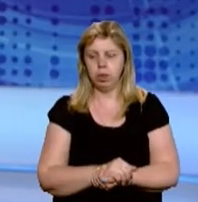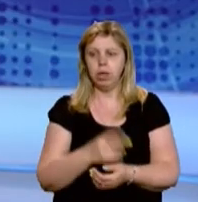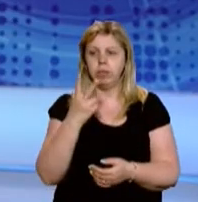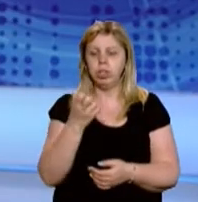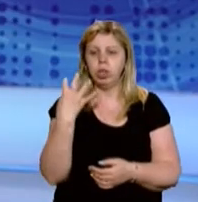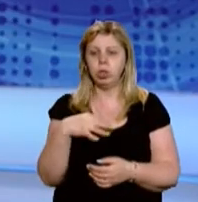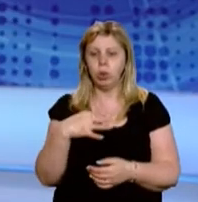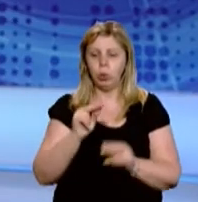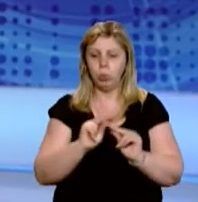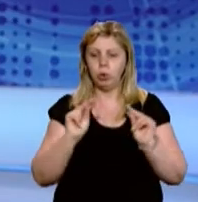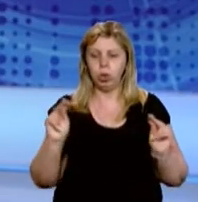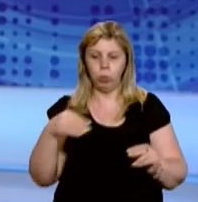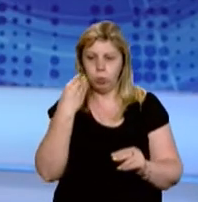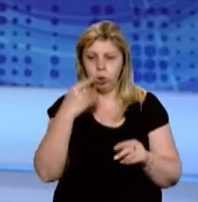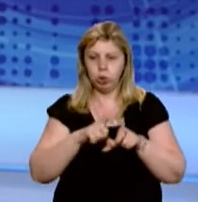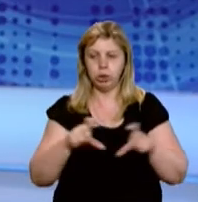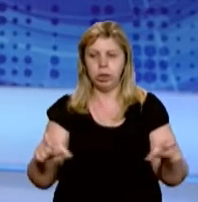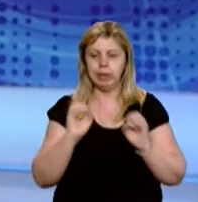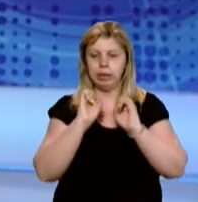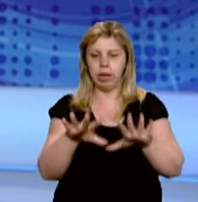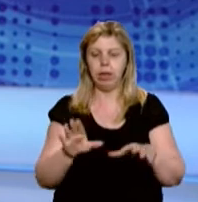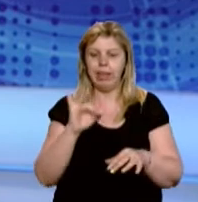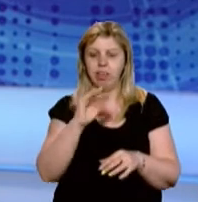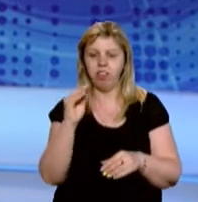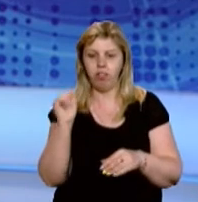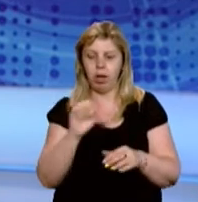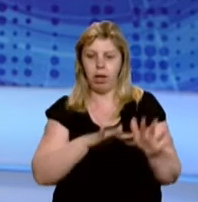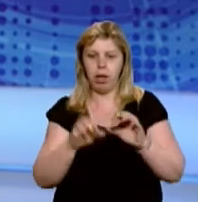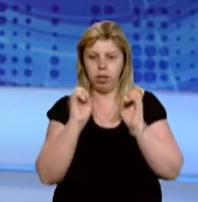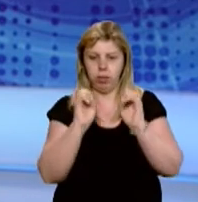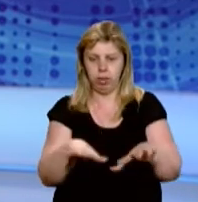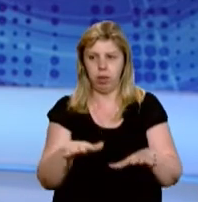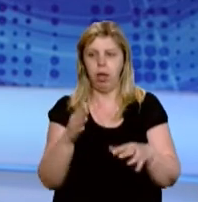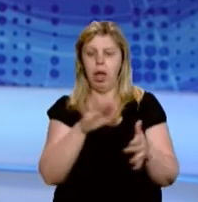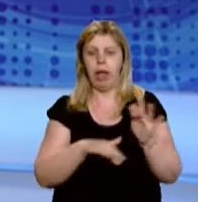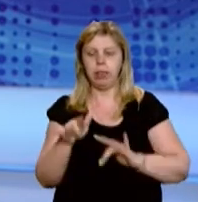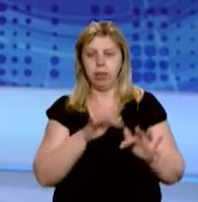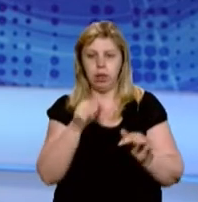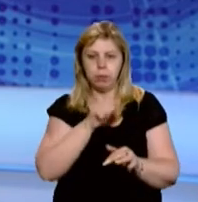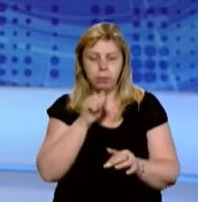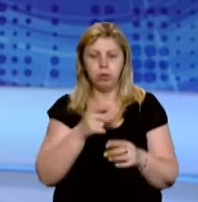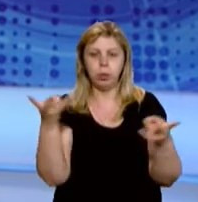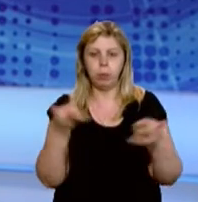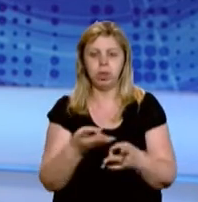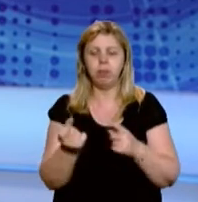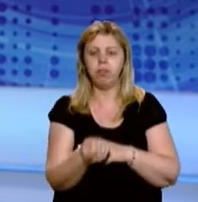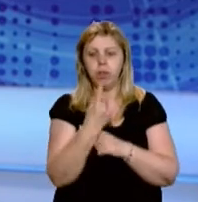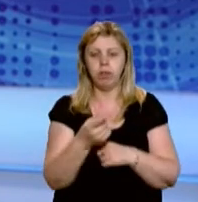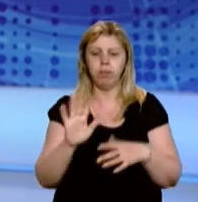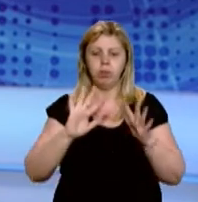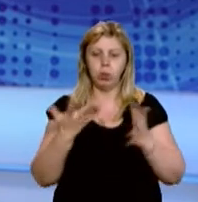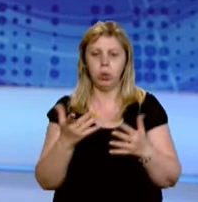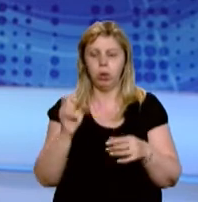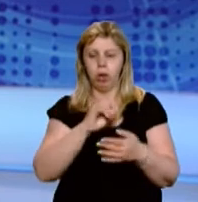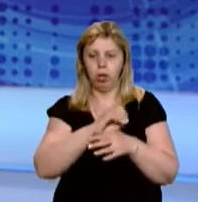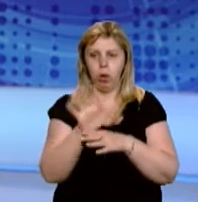240 учителів ужгородських шкіл здали ІФА, тобто імуноформатні аналізи. Вони потрібні для виявлення антитіл